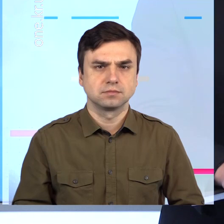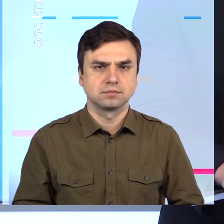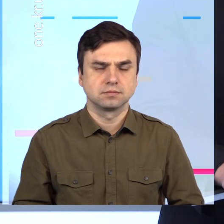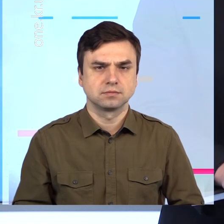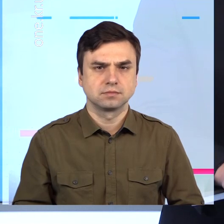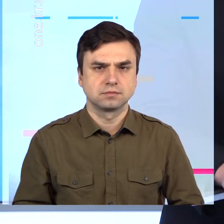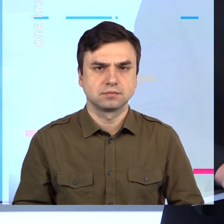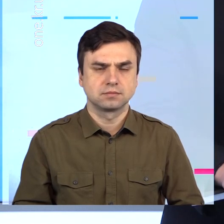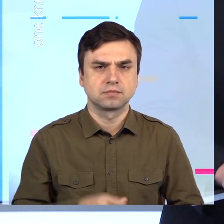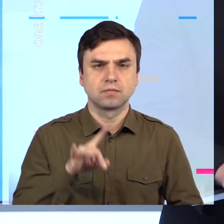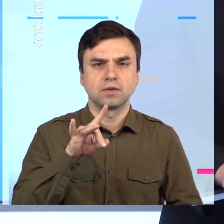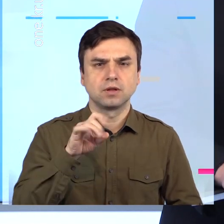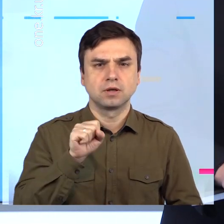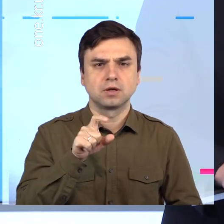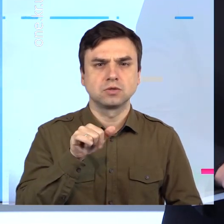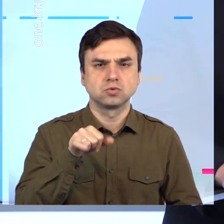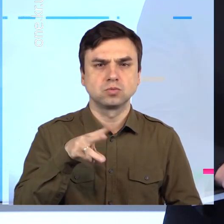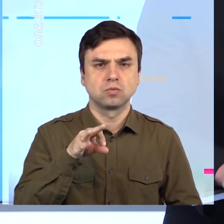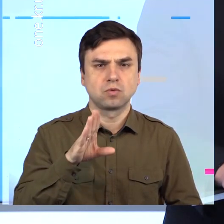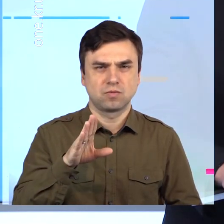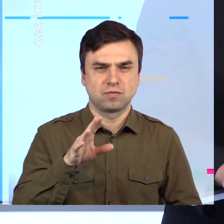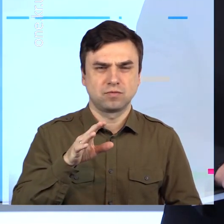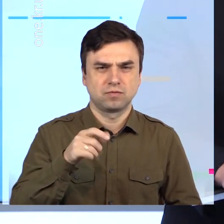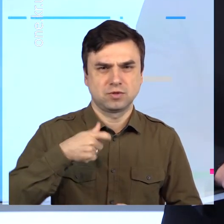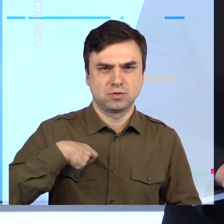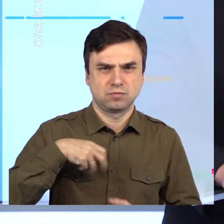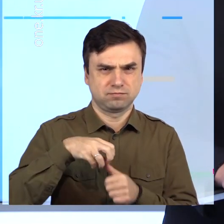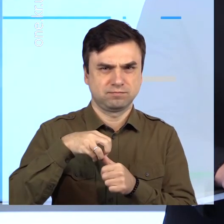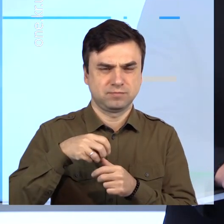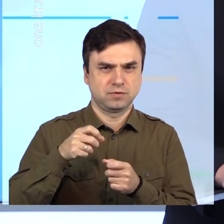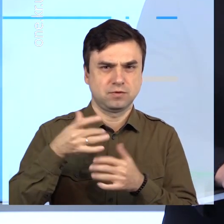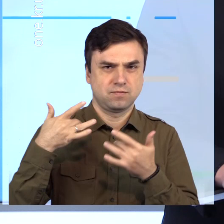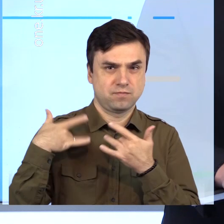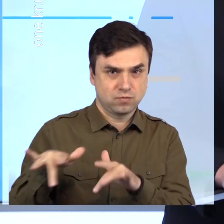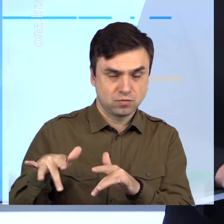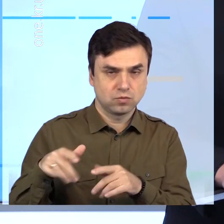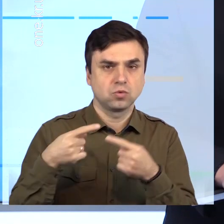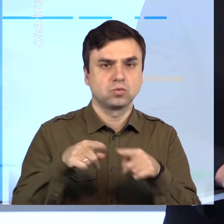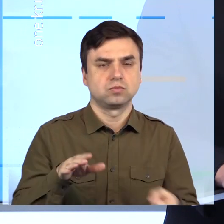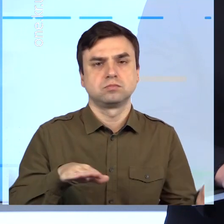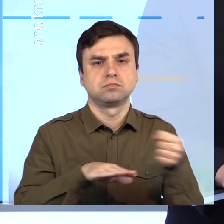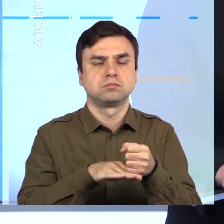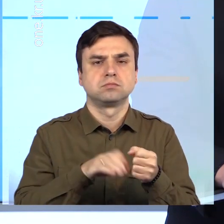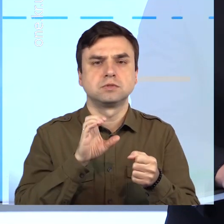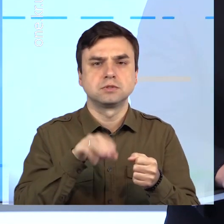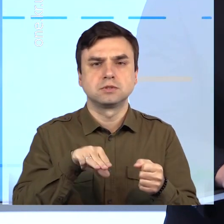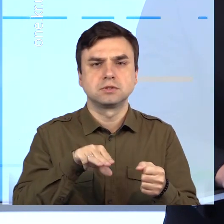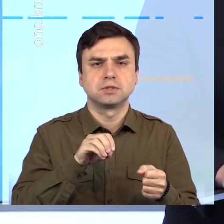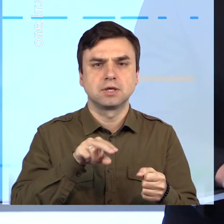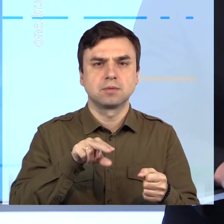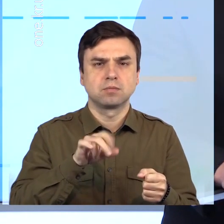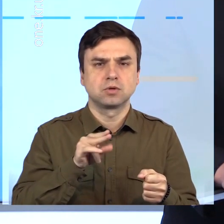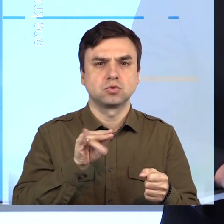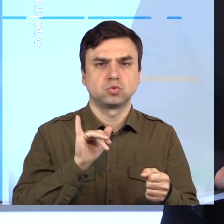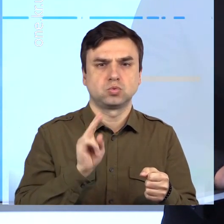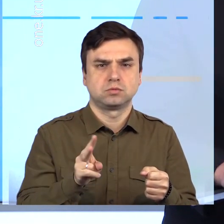Замість Разумкова Стефанчук – висуванець владної фракції «Слуга народу» Руслан Стефанчук став новим головою Верховної